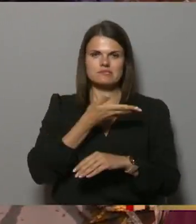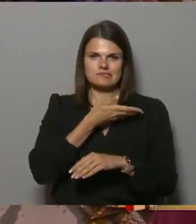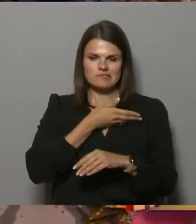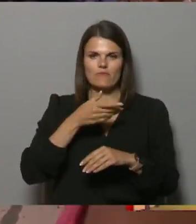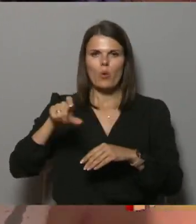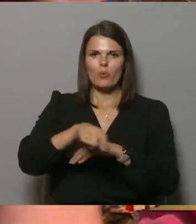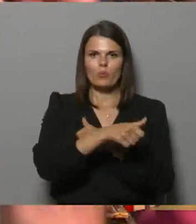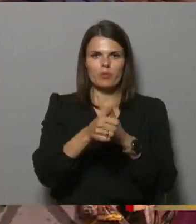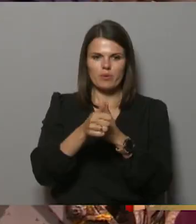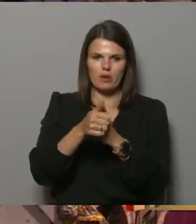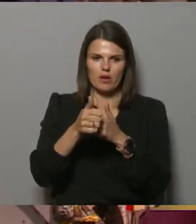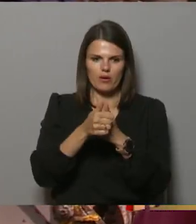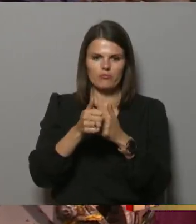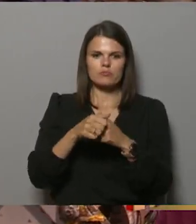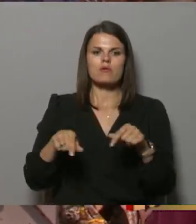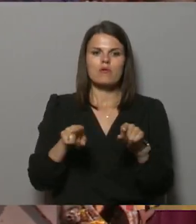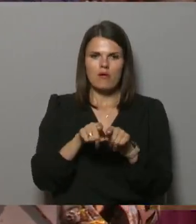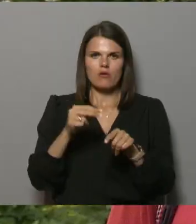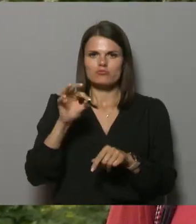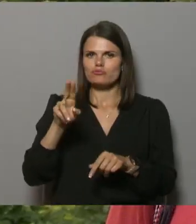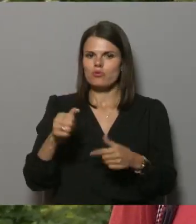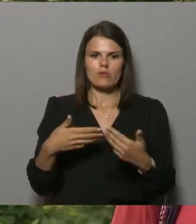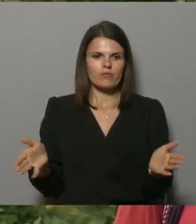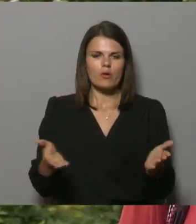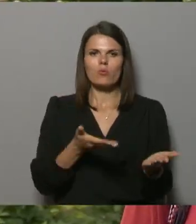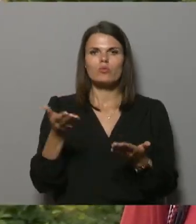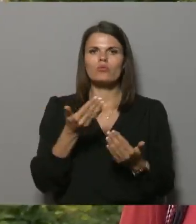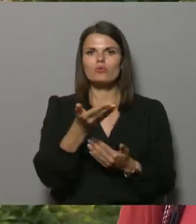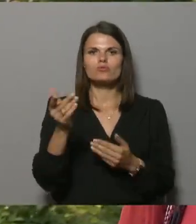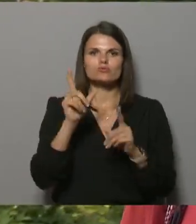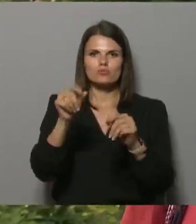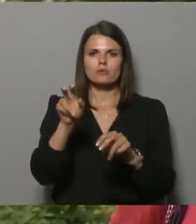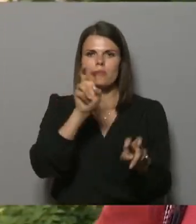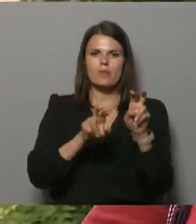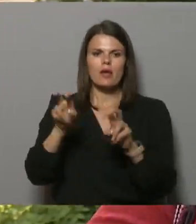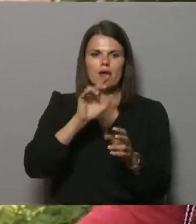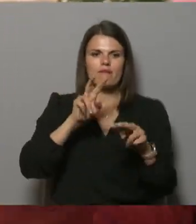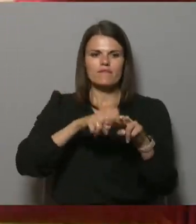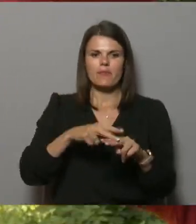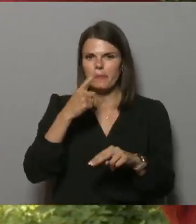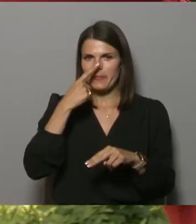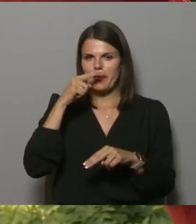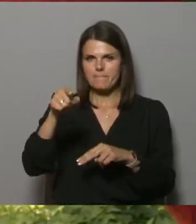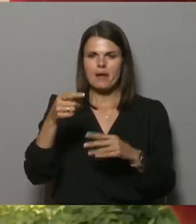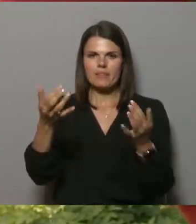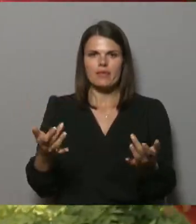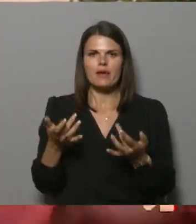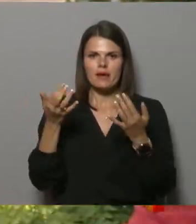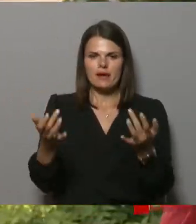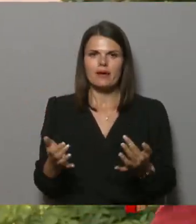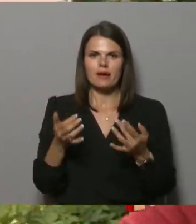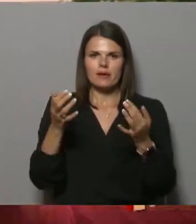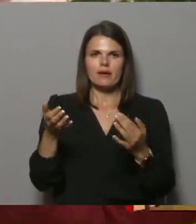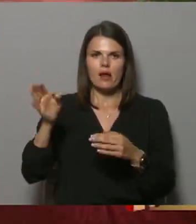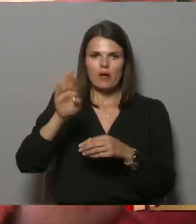malā. Tā pati, kur šeit tiek un varu zonas nav. Kur jūs dodaties un mēģināt meklēt to vietu, kur var? Tev pati pieaist traktora, pie